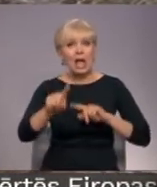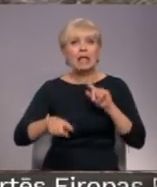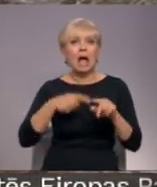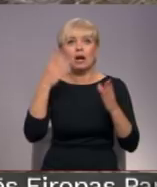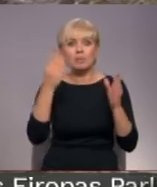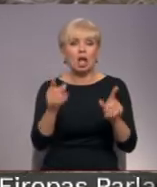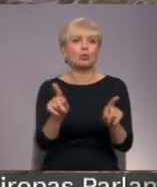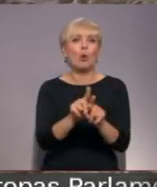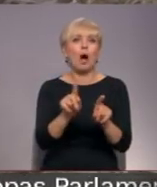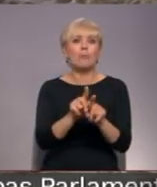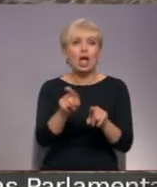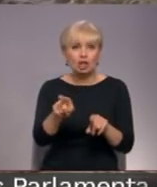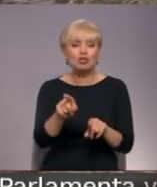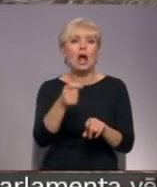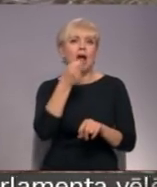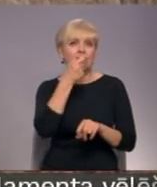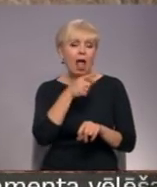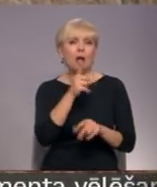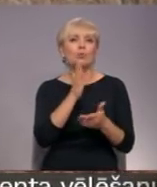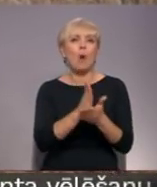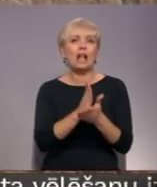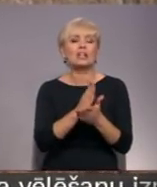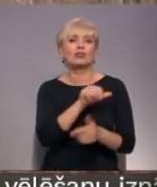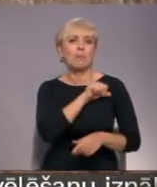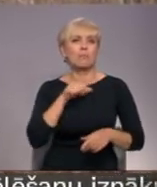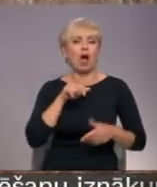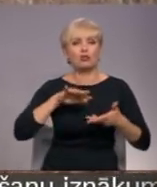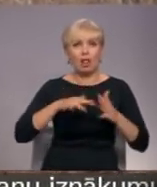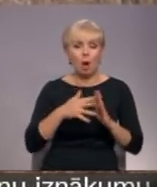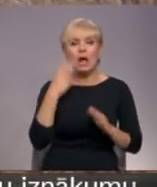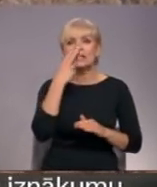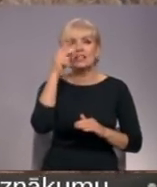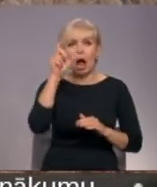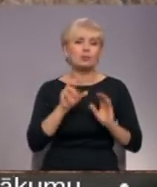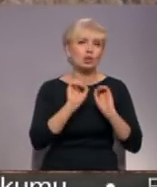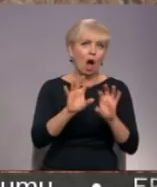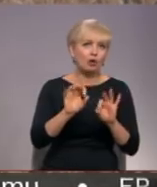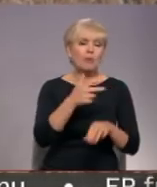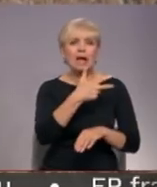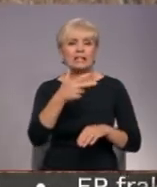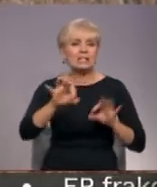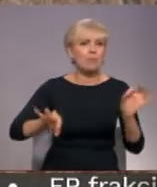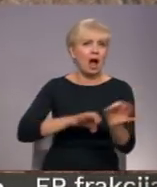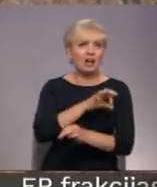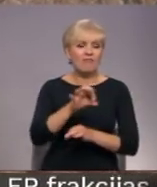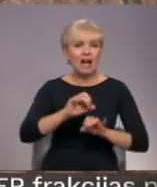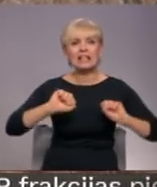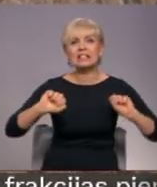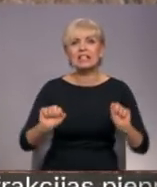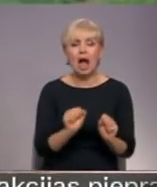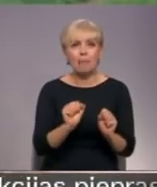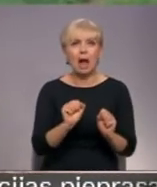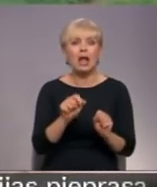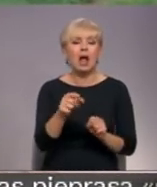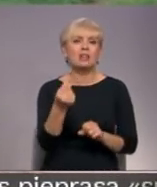tāda paša līga piemeklējusi arī paša lauku. Saimniece lēš, ka izpūstīti ap 300 kvadrātmetriem ziemāju. It kā